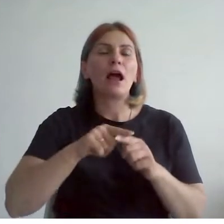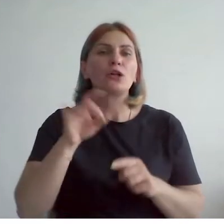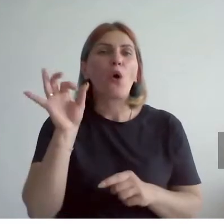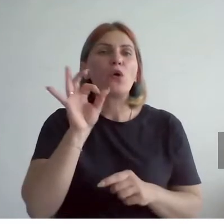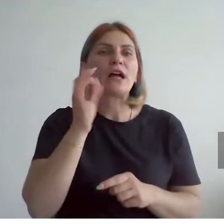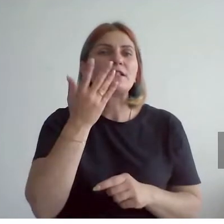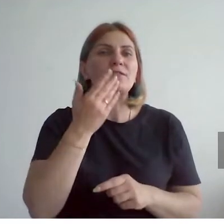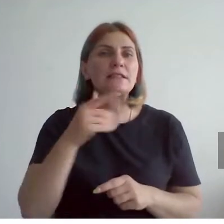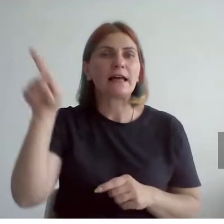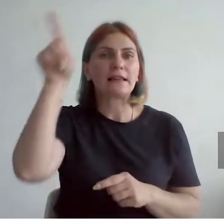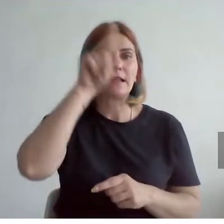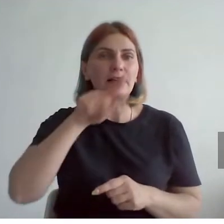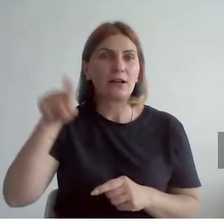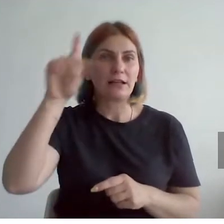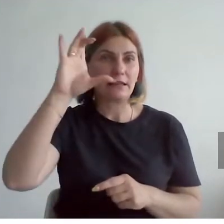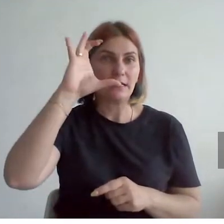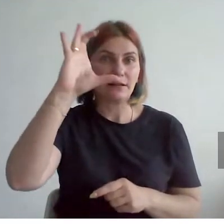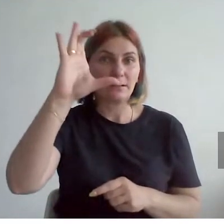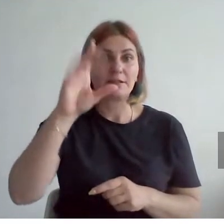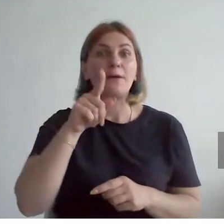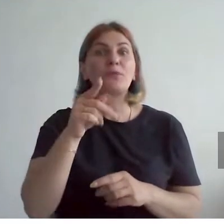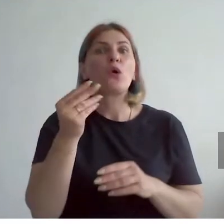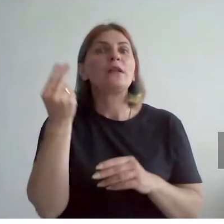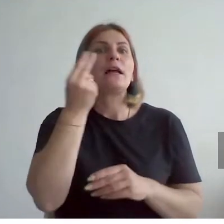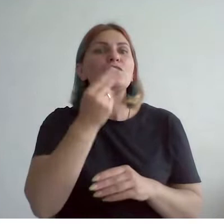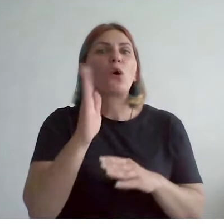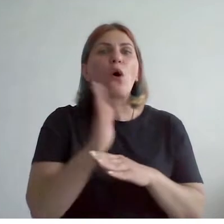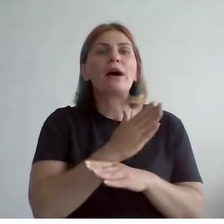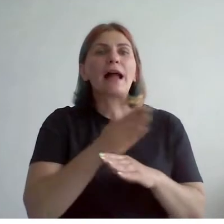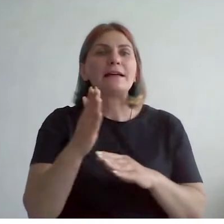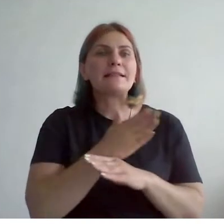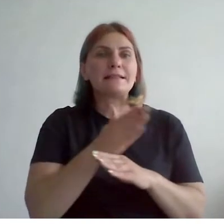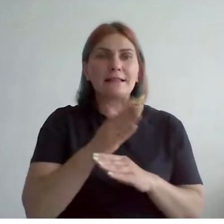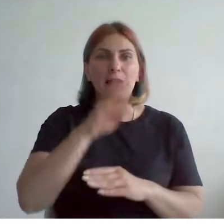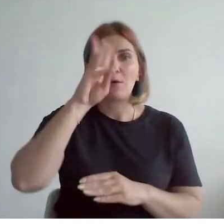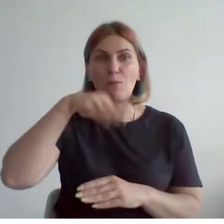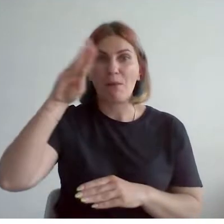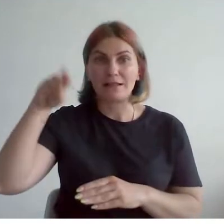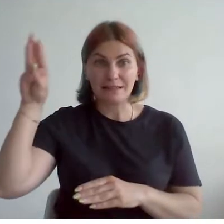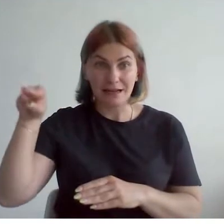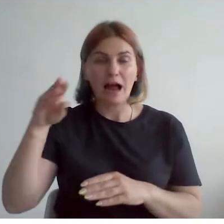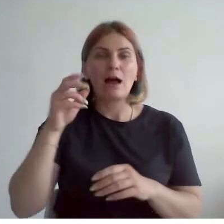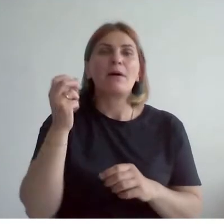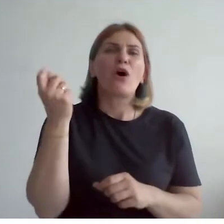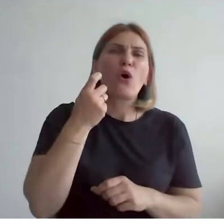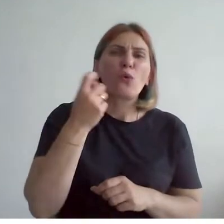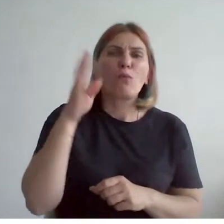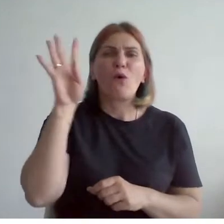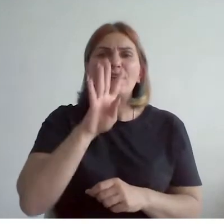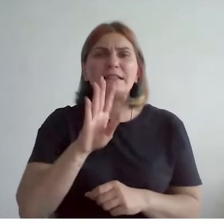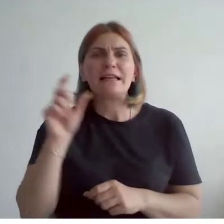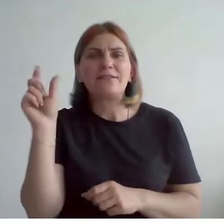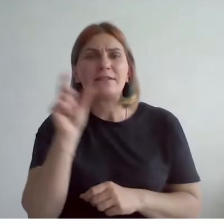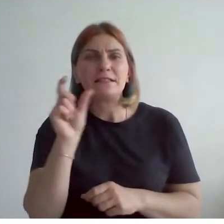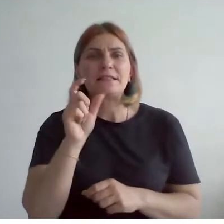цвета. Картина написана раздельными мазками холодных оттенков синего, голубого, серого. В левой части полотна